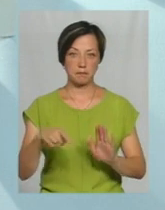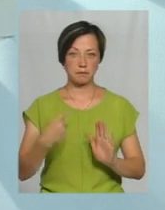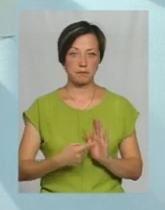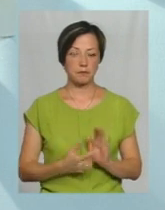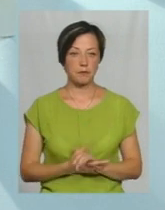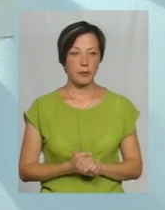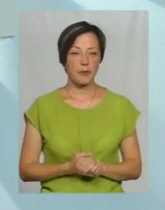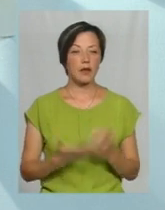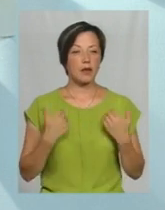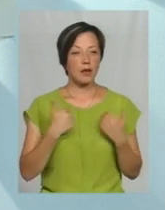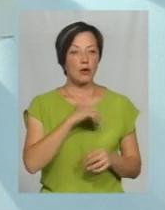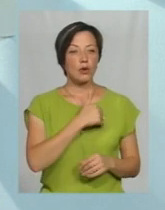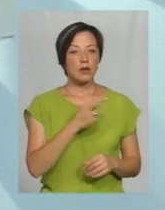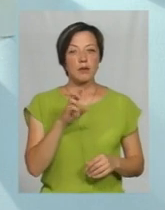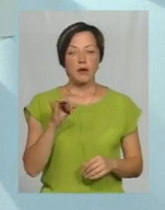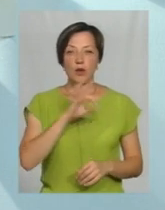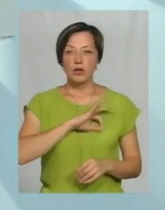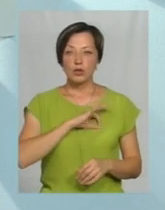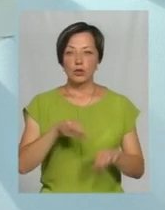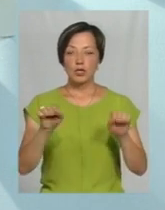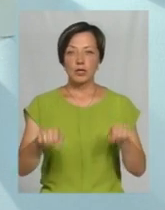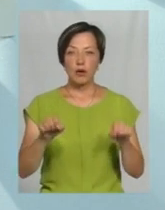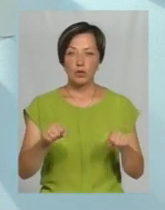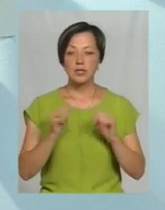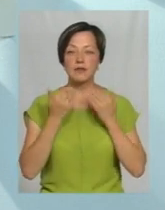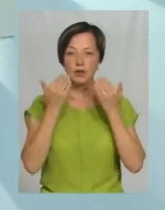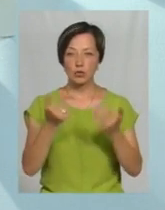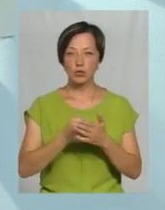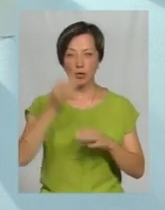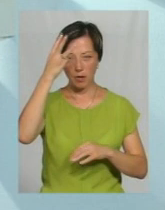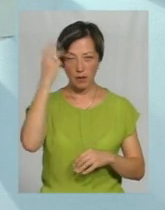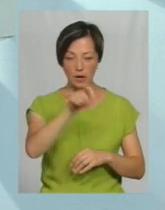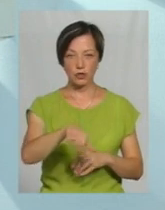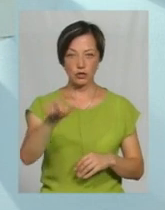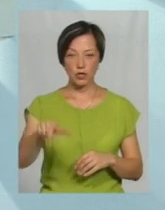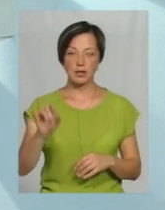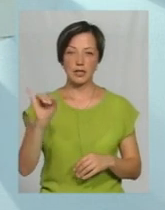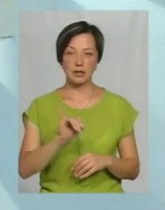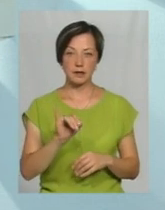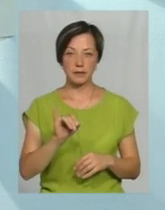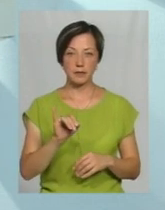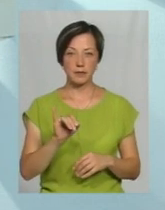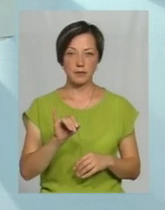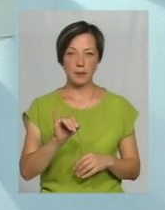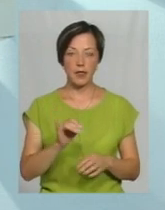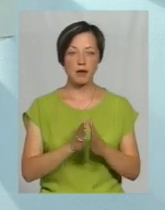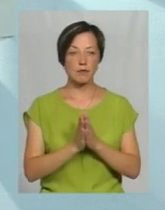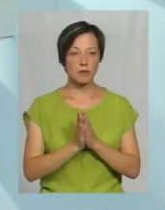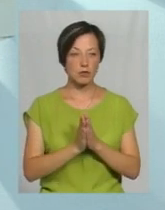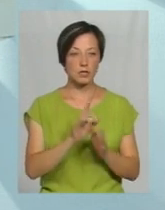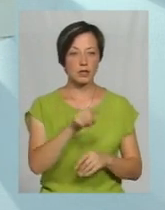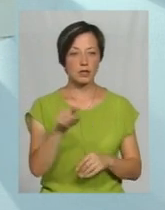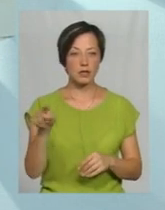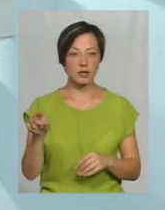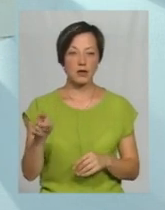Я хотів би, користуючись нагодою, звернутися до хмельничан і попросити їх, щоб